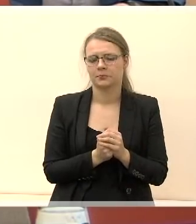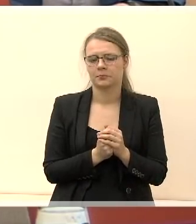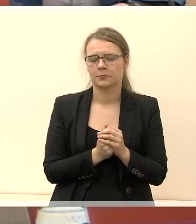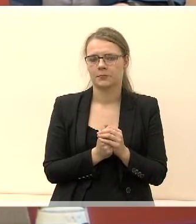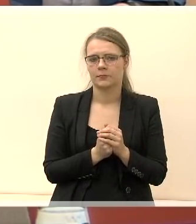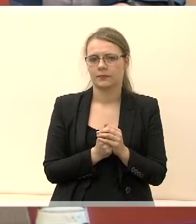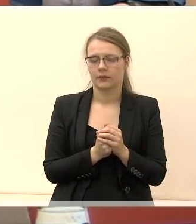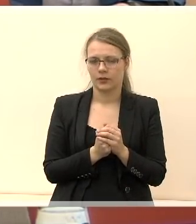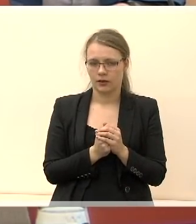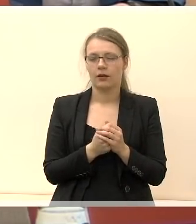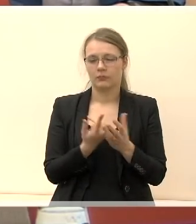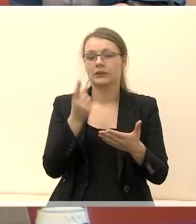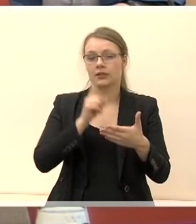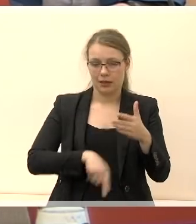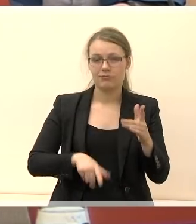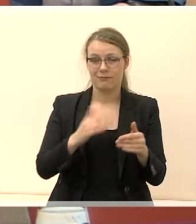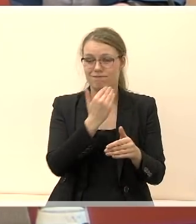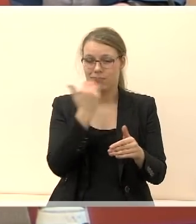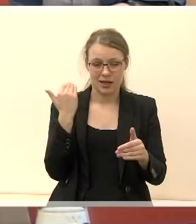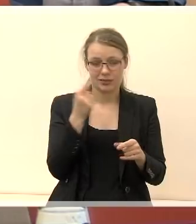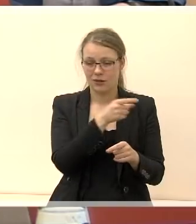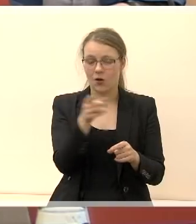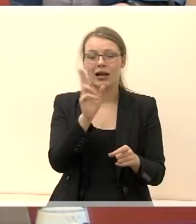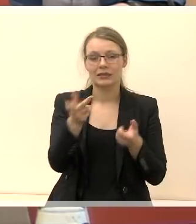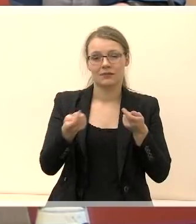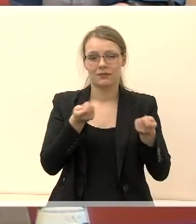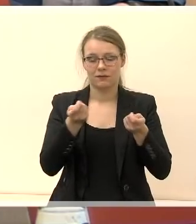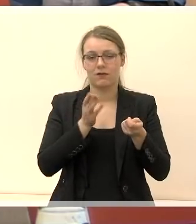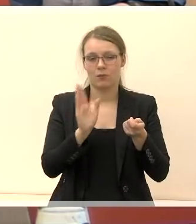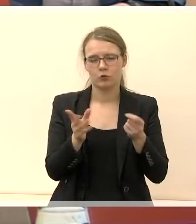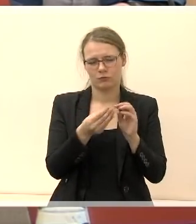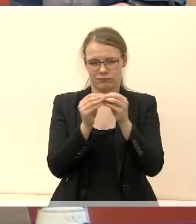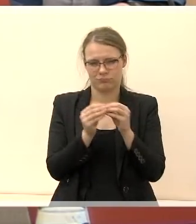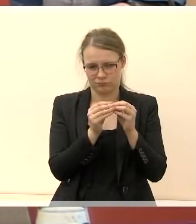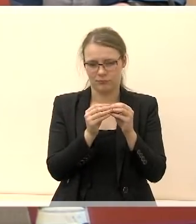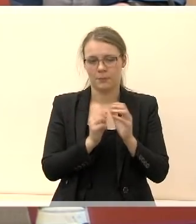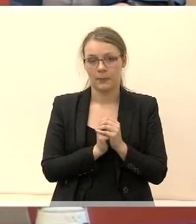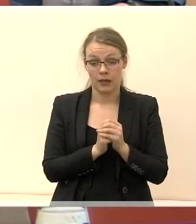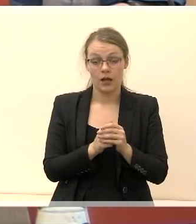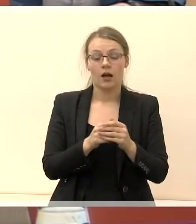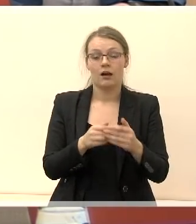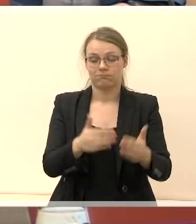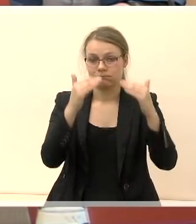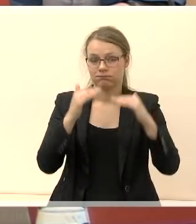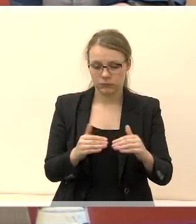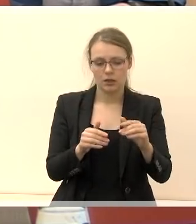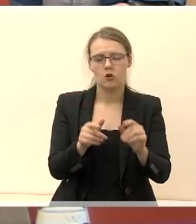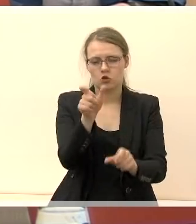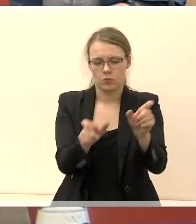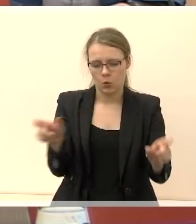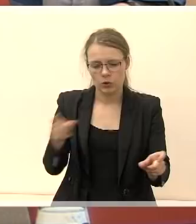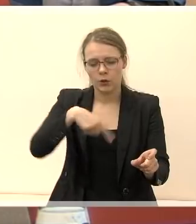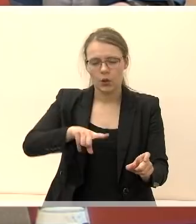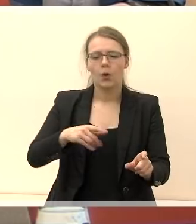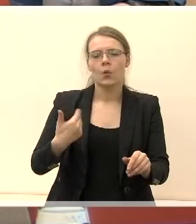partijos susitars, kurios bus valdžioji. Toliau, piliečių poreikius atitinkantis vietimo, kultūros ir